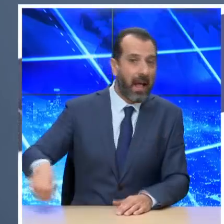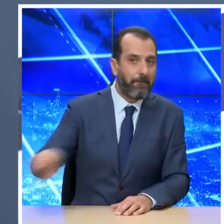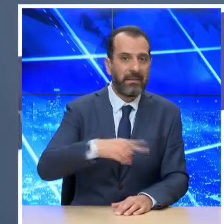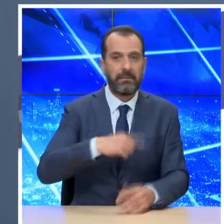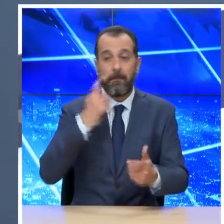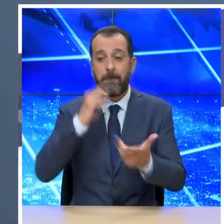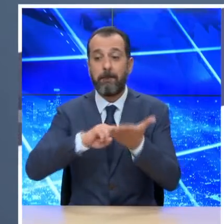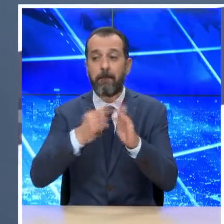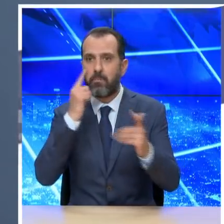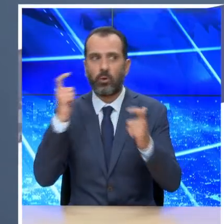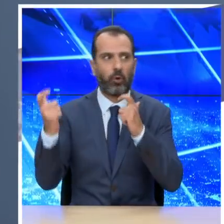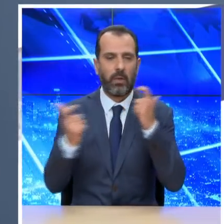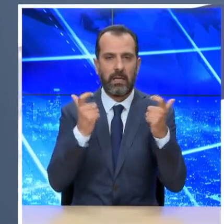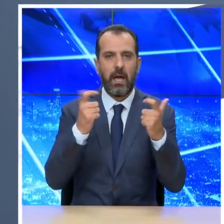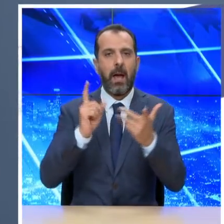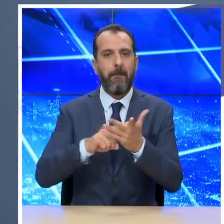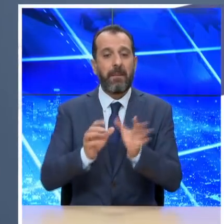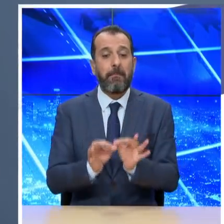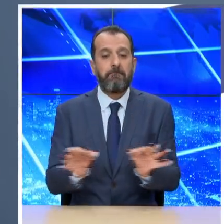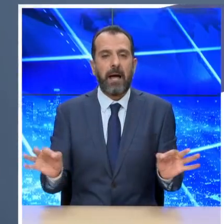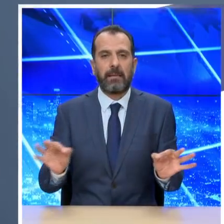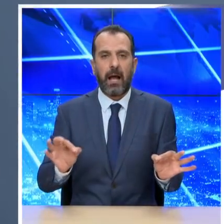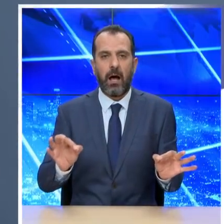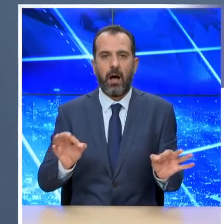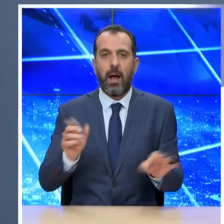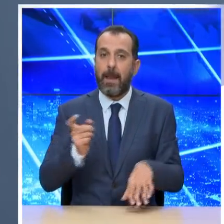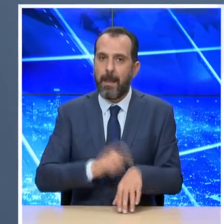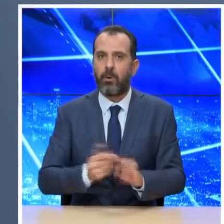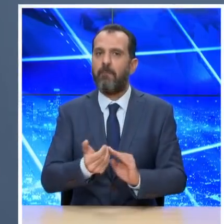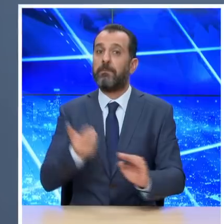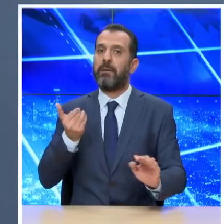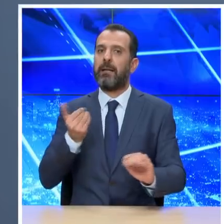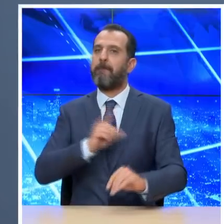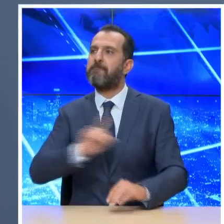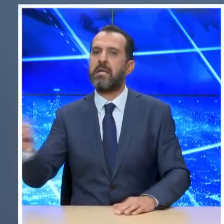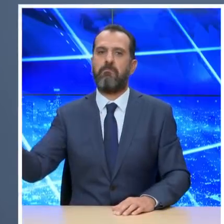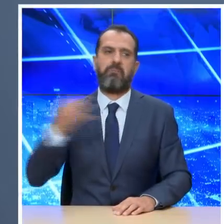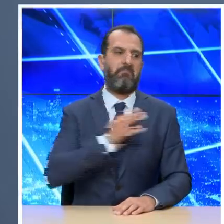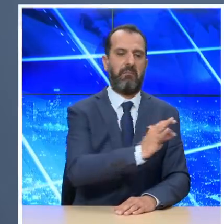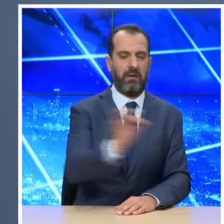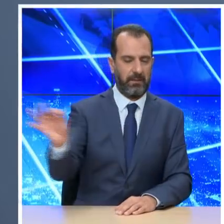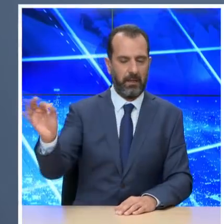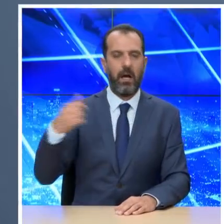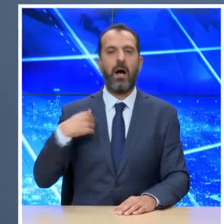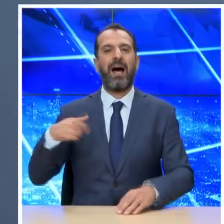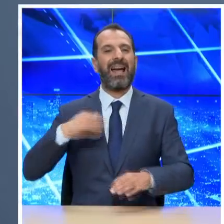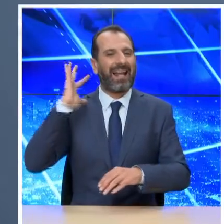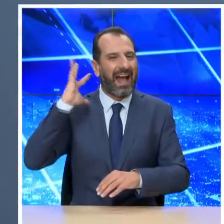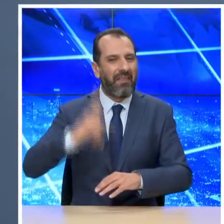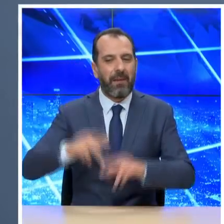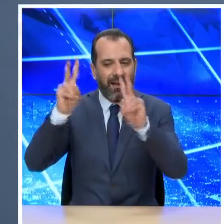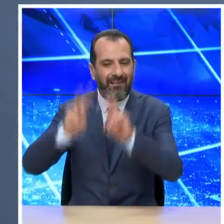υπαγρύπνηση και αυστηρή τήρηση των προληπτικών μέτρων που έχουν ήδη ανακοινωθεί. Ο κοιλιόμενος μέσος όρος των τεστ ανά ημέρα